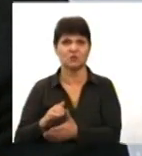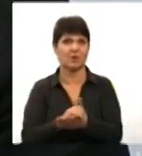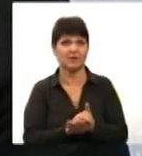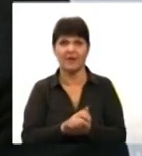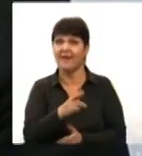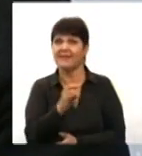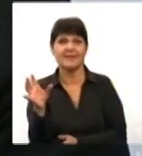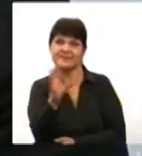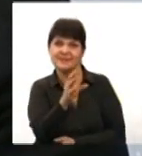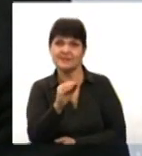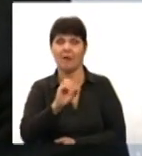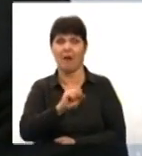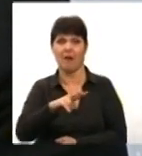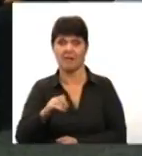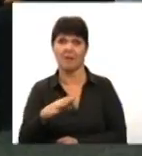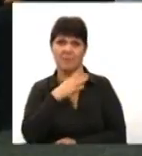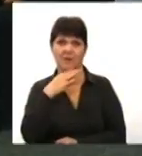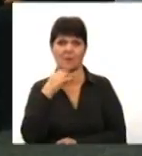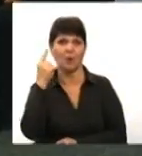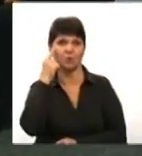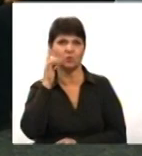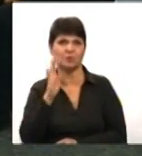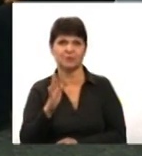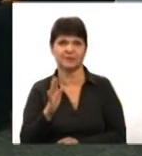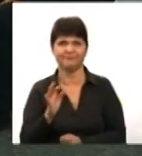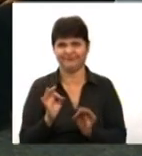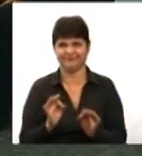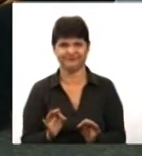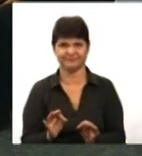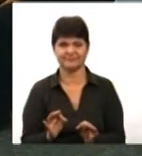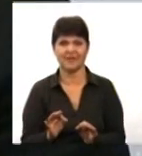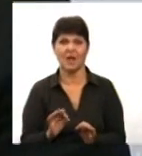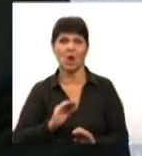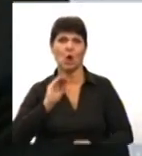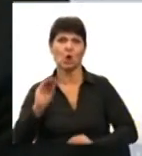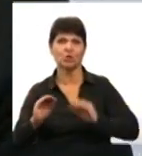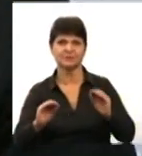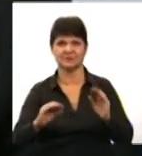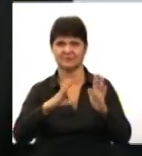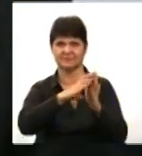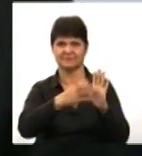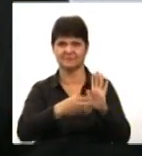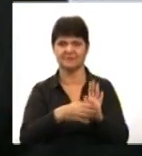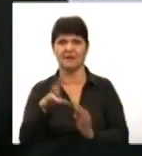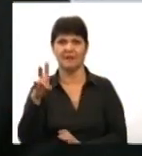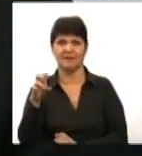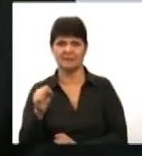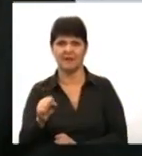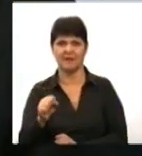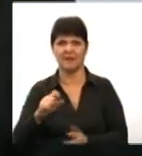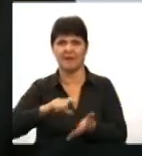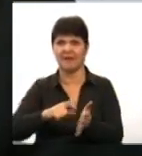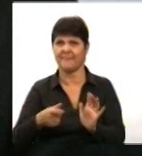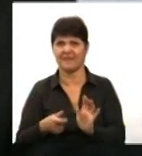багатьох. І ця думка буде дуже скептичною. Тому що розміщувати таблички Брайля на кабінетах,